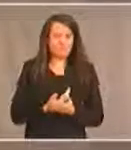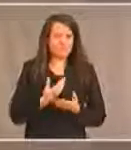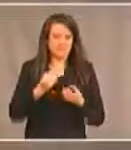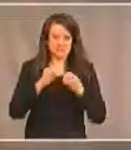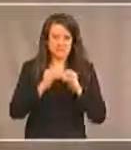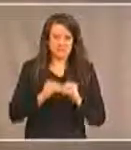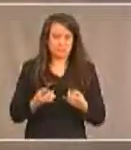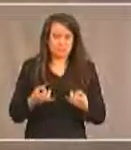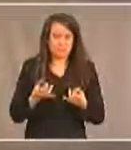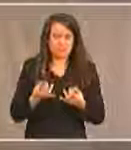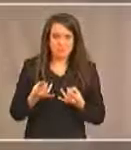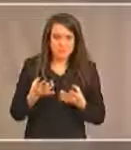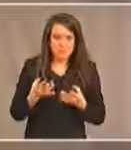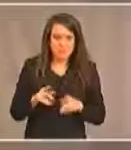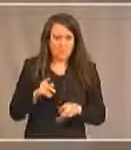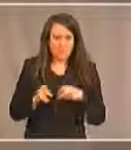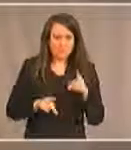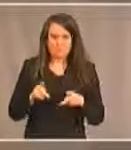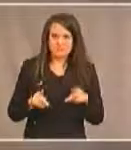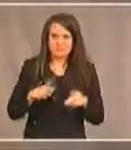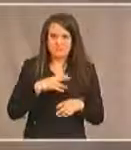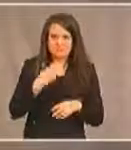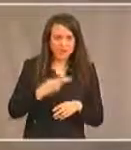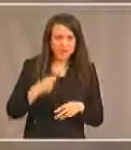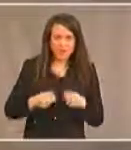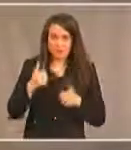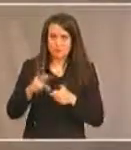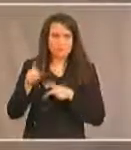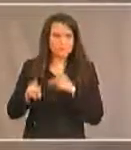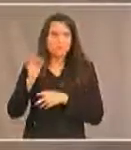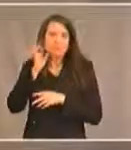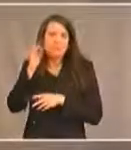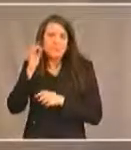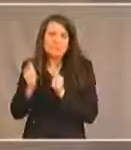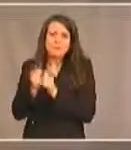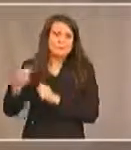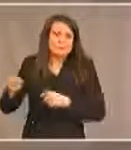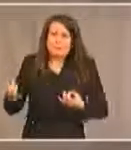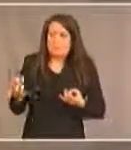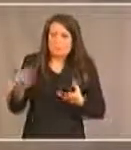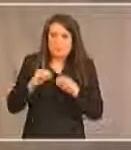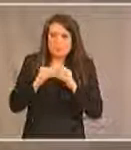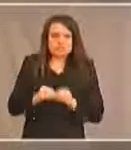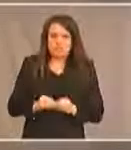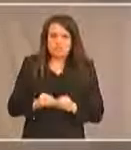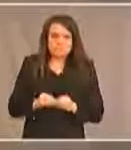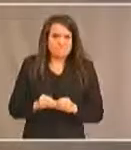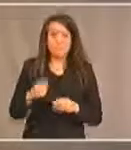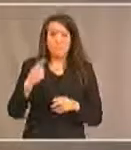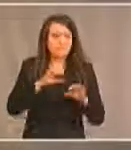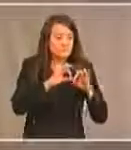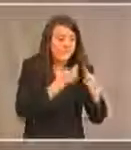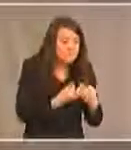données pour les enfants qui ont des handicaps ou les personnes autochtones qui ont des handicaps ou pour les